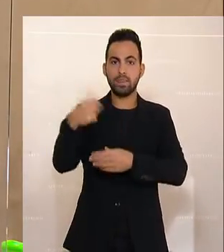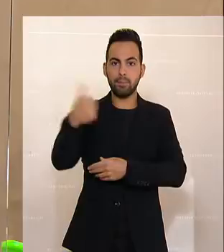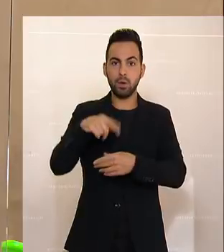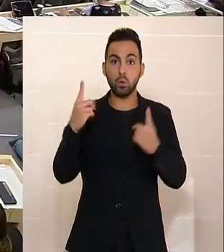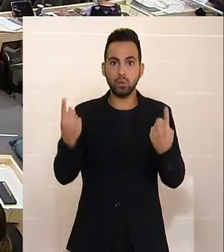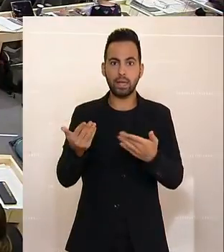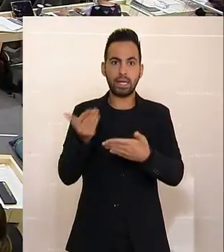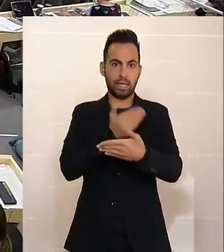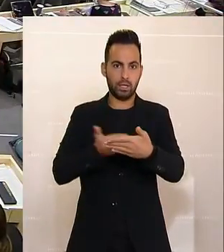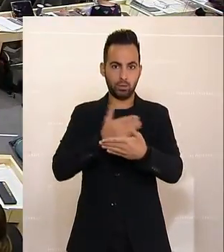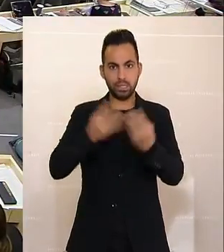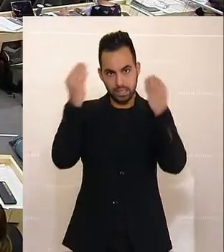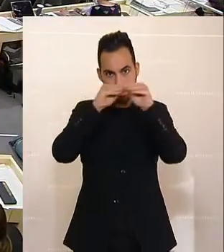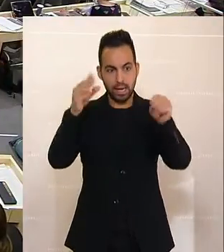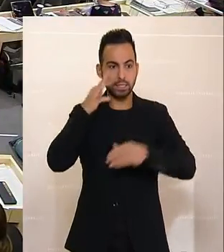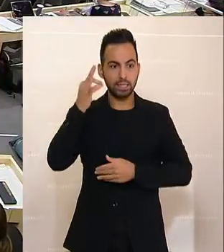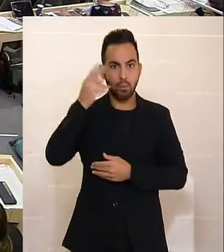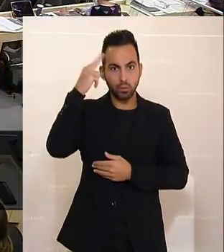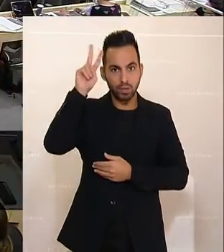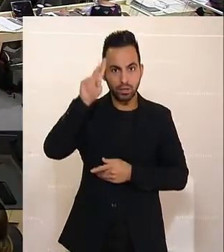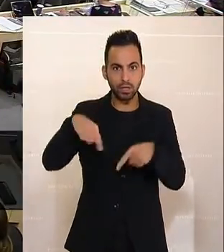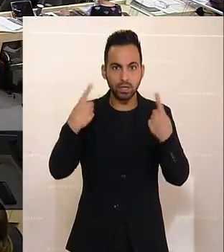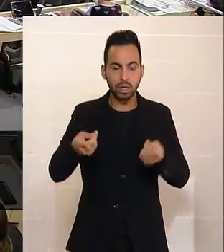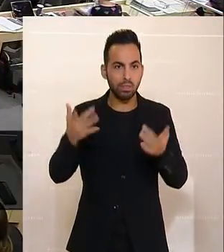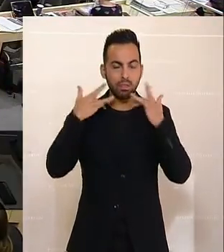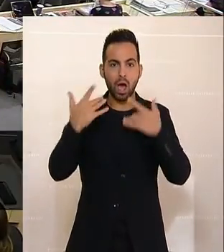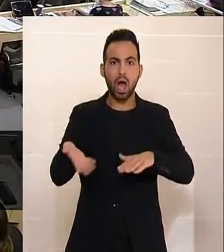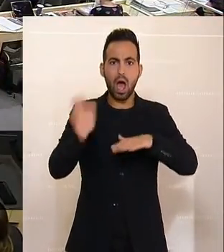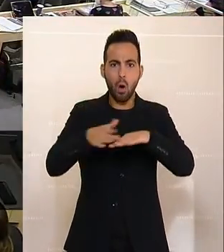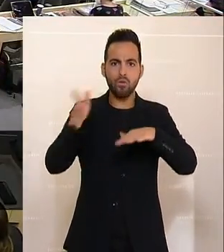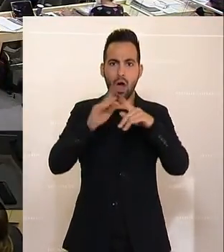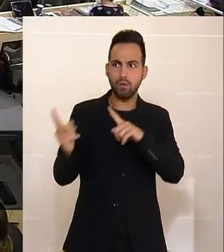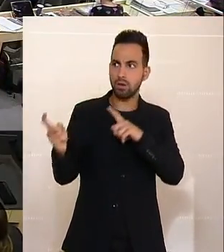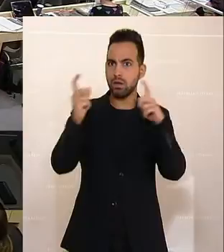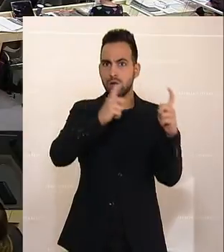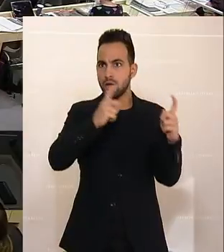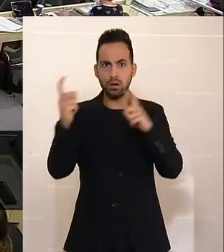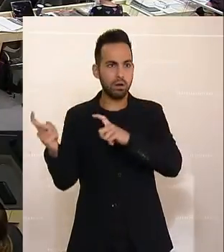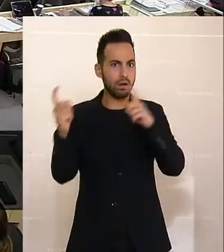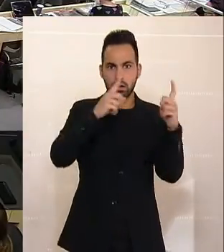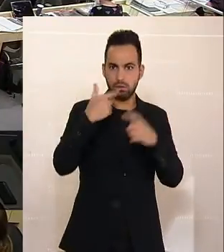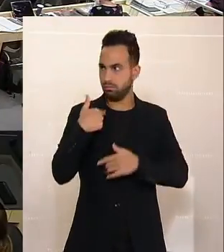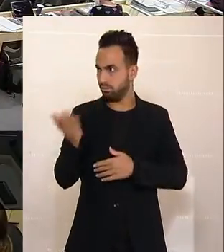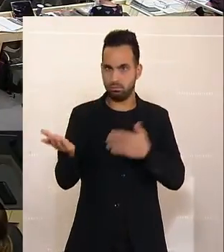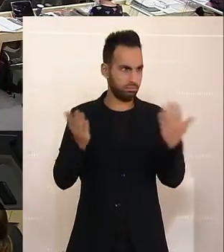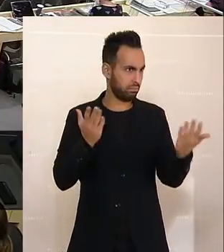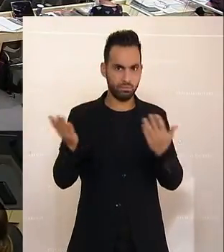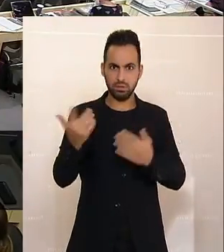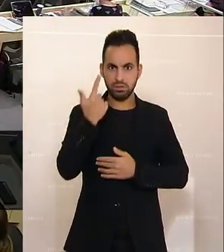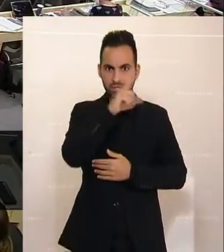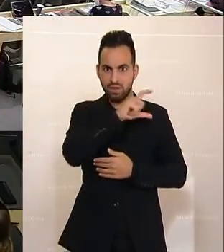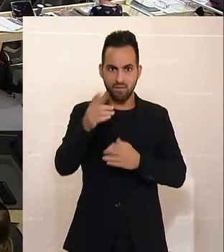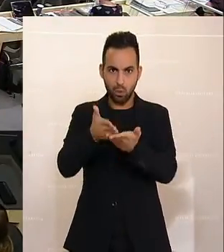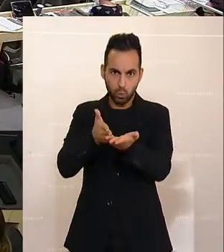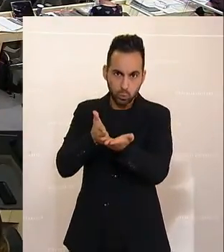den Kulissen, meine sehr geehrten Damen und Herren, hat sich ein Tauziehen ergeben, dass ich mir gedacht habe, wo bin denn ich? Zwei Wochen